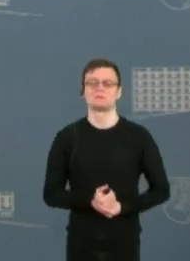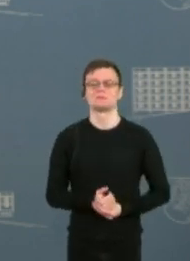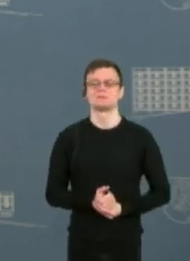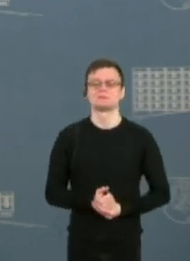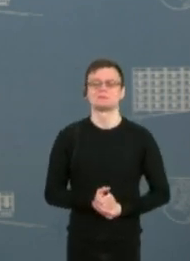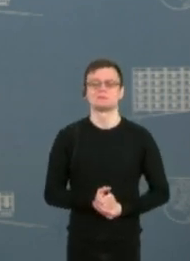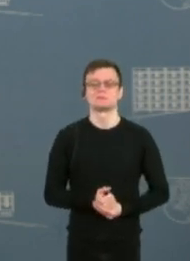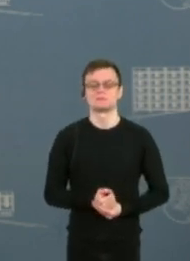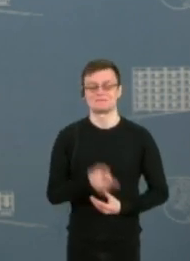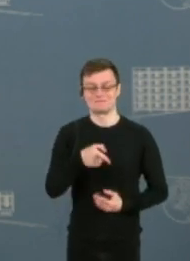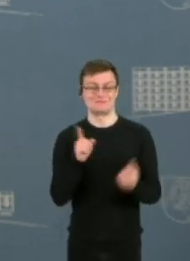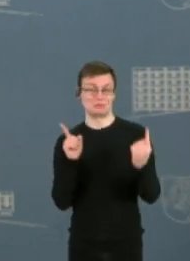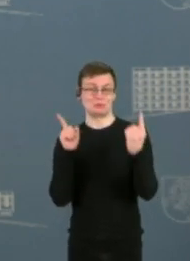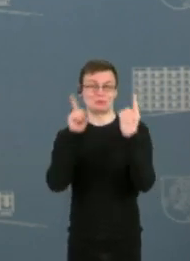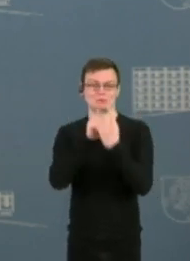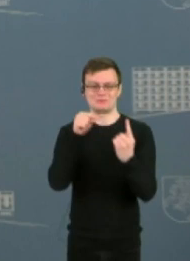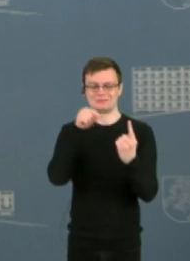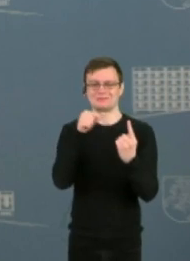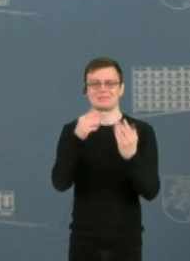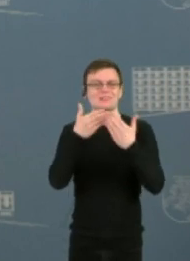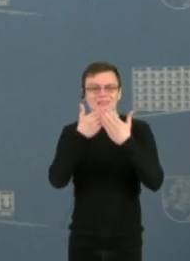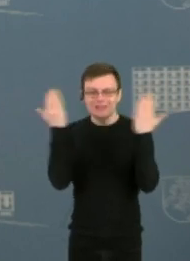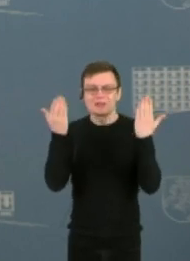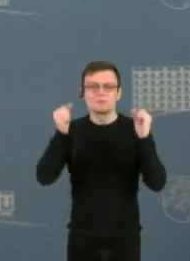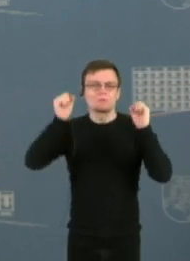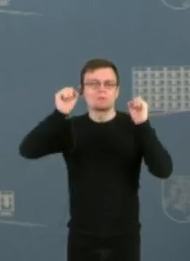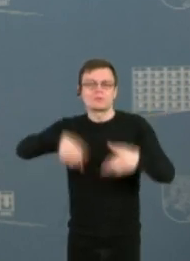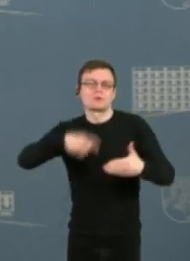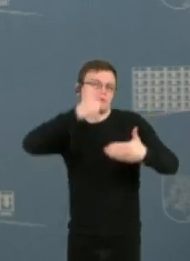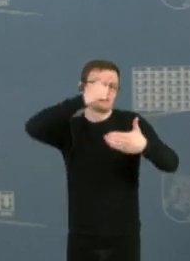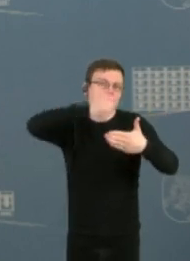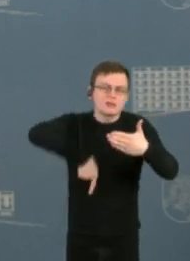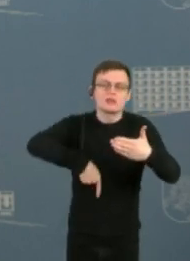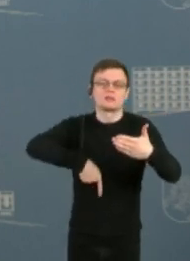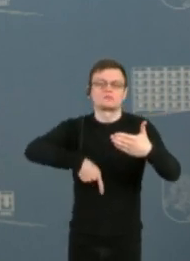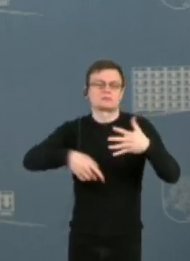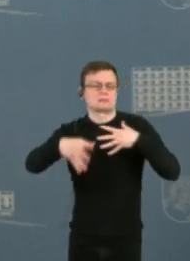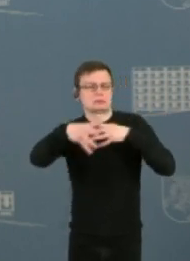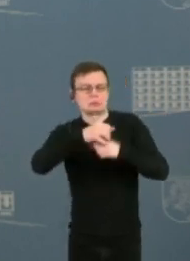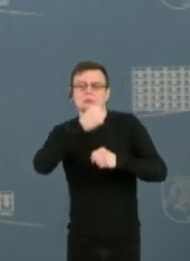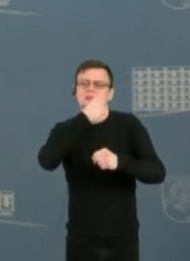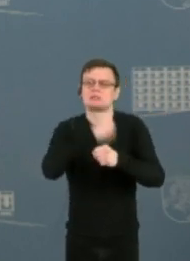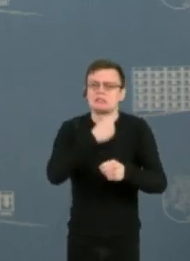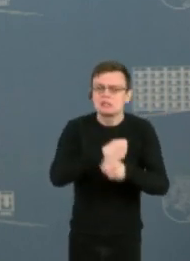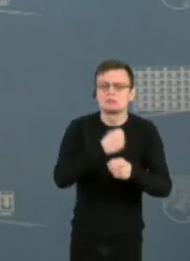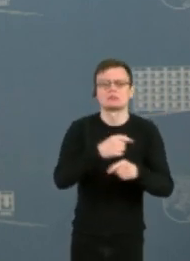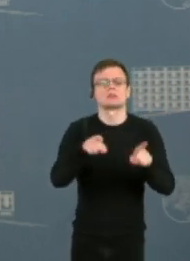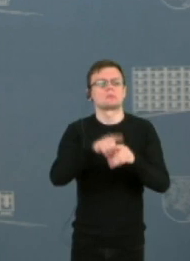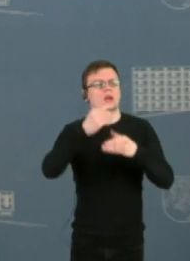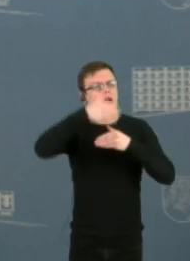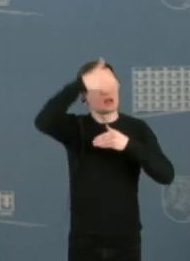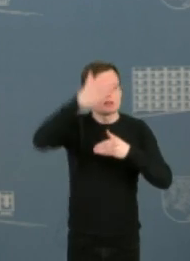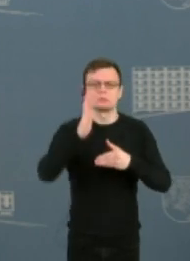susitikimas tokią dieną laidžia turėti vilties, kad mūsų bendra darbavimas ir ateityje